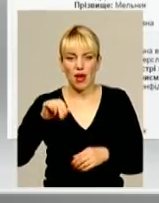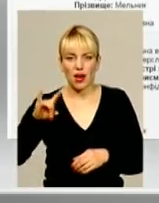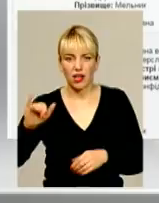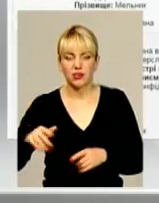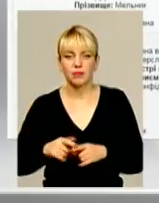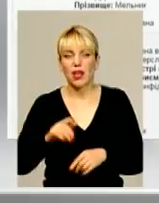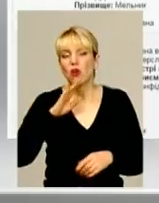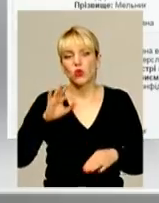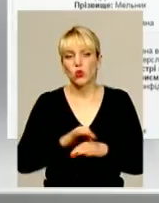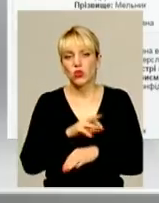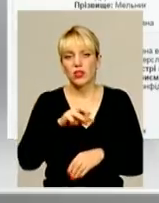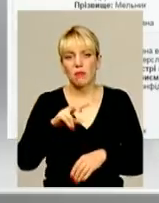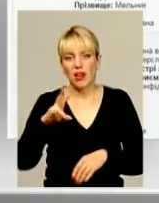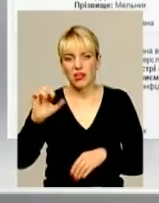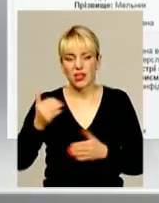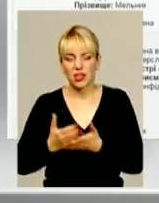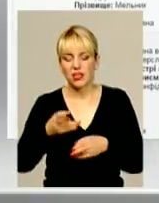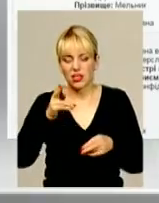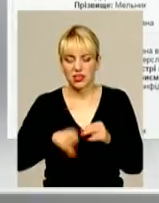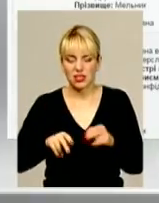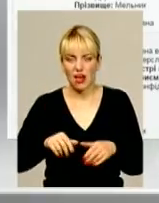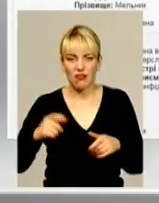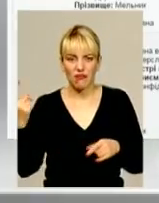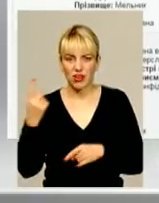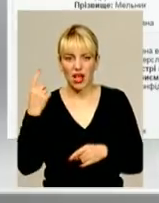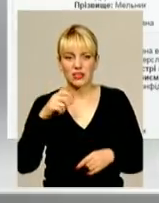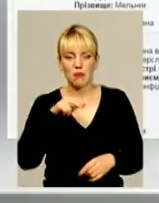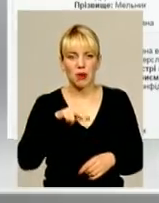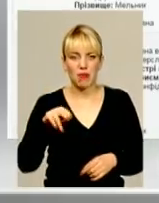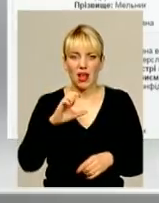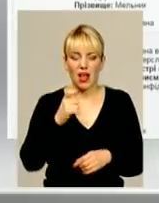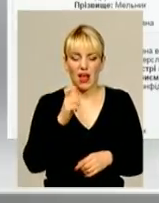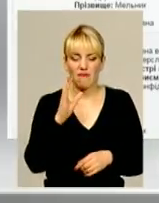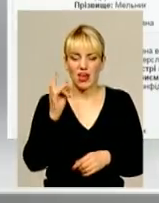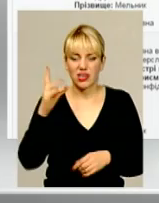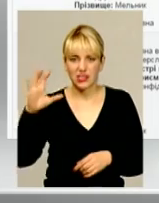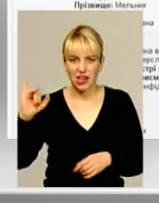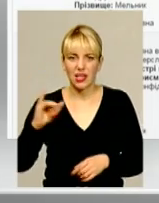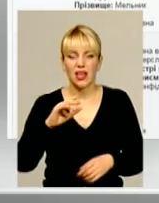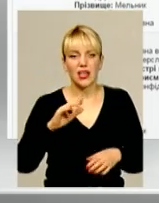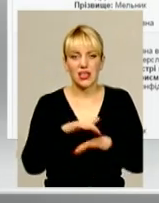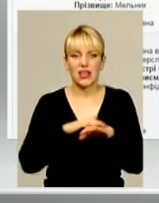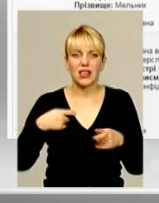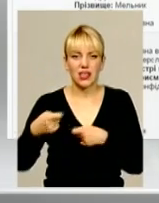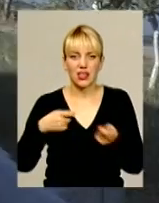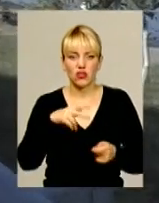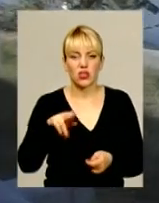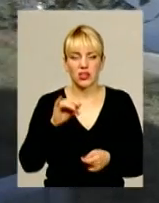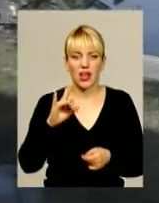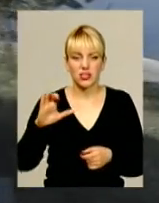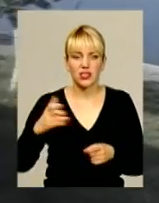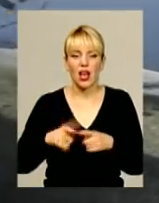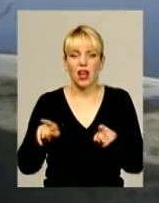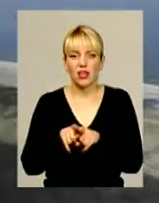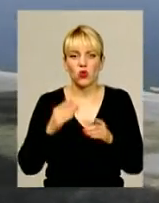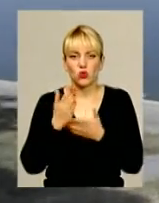Дружина Сергія Мельника є кінцевим власником ПП «Еверслі» і ПП «Ринок Дарсон». А ще у власності дружини незавершений дім в